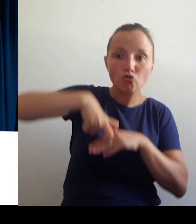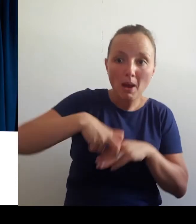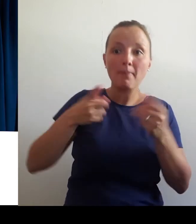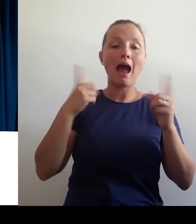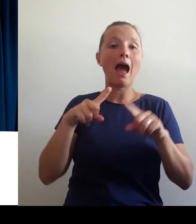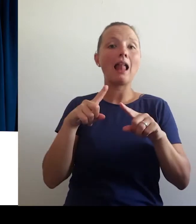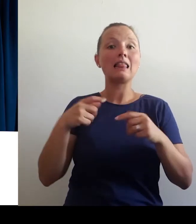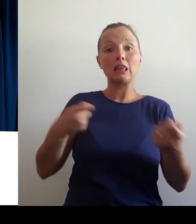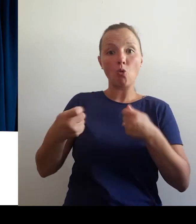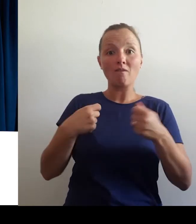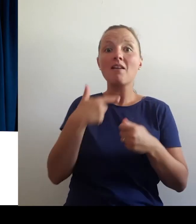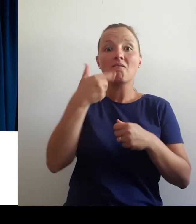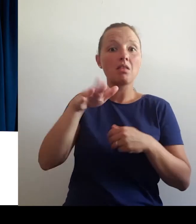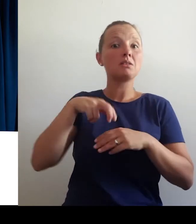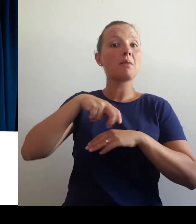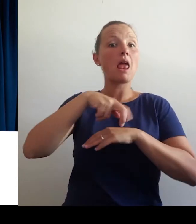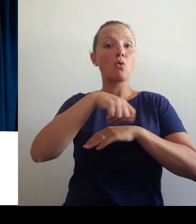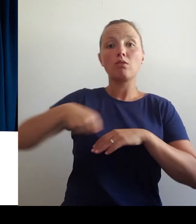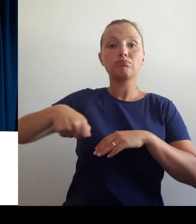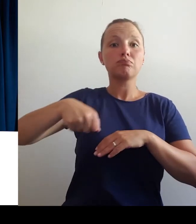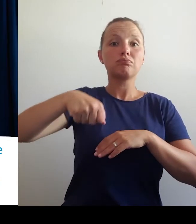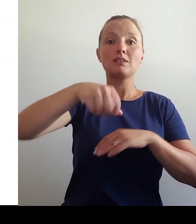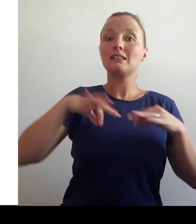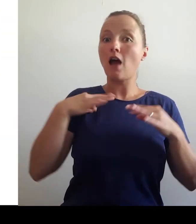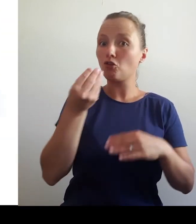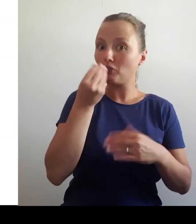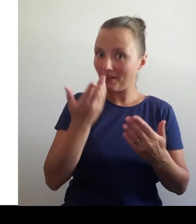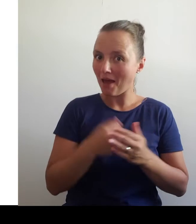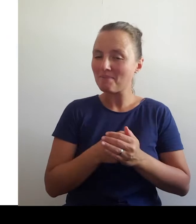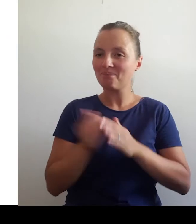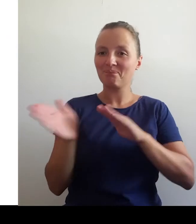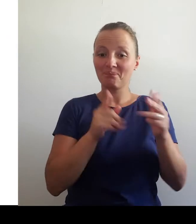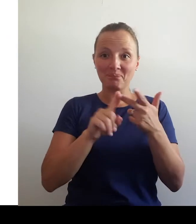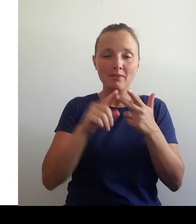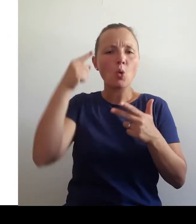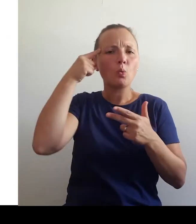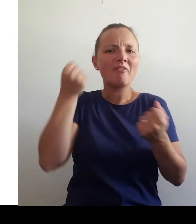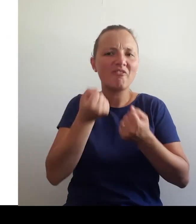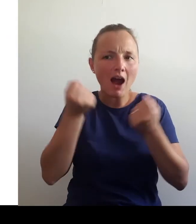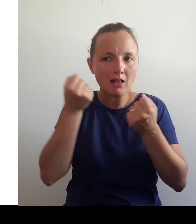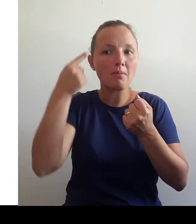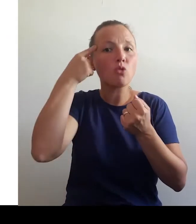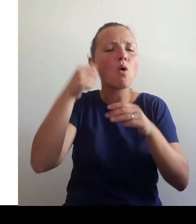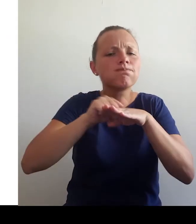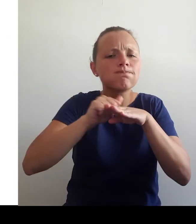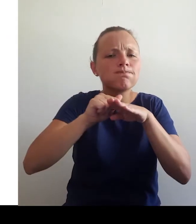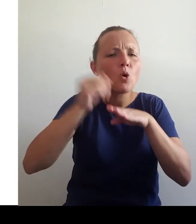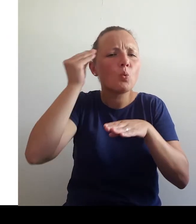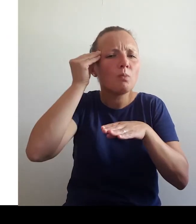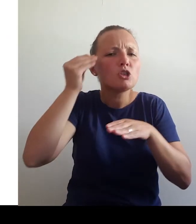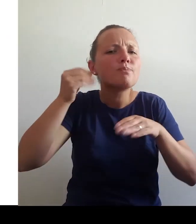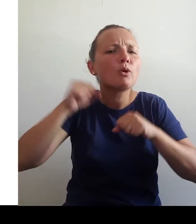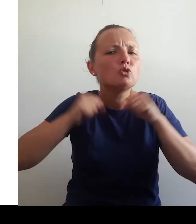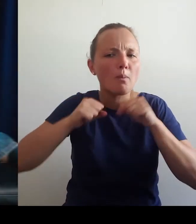vrtnarjanju in sprehod iz trgovine z nahrpnikom zdravih življiv. Umovadba ali kognitivni trening je urjanje umskih